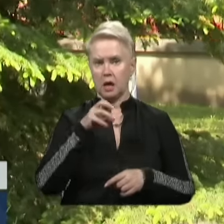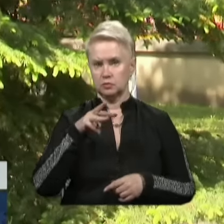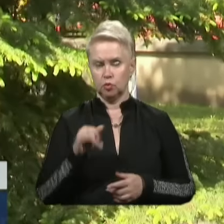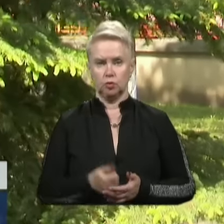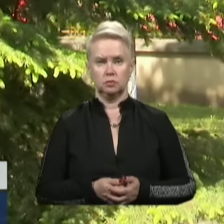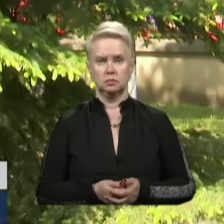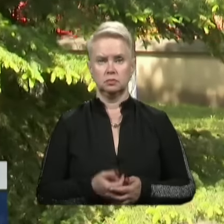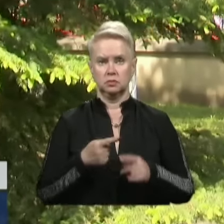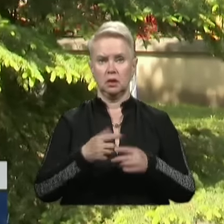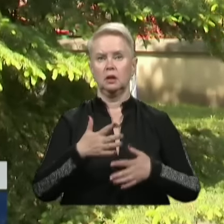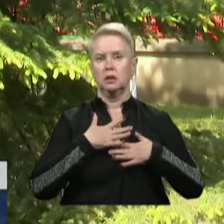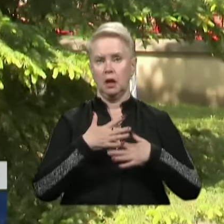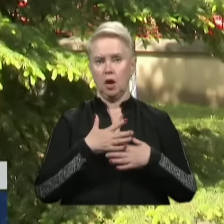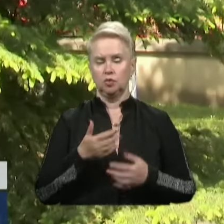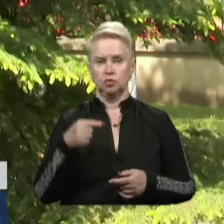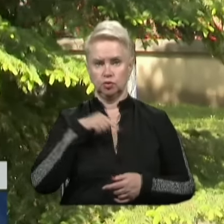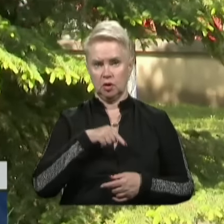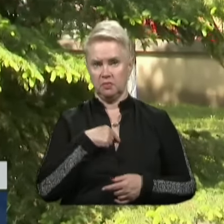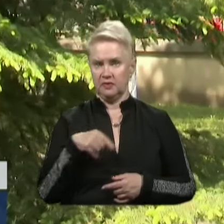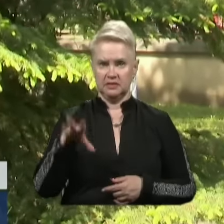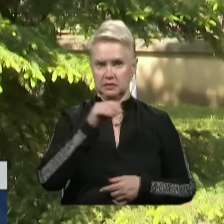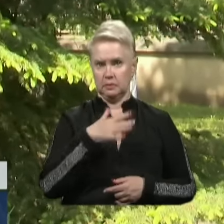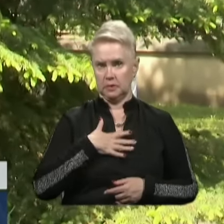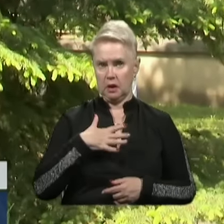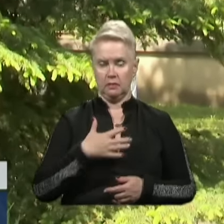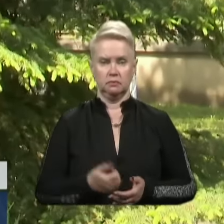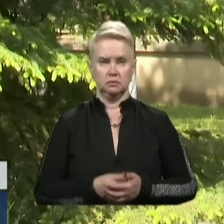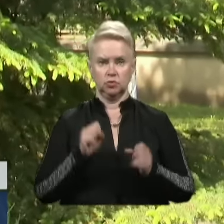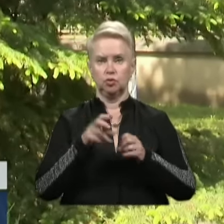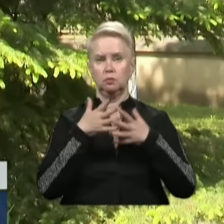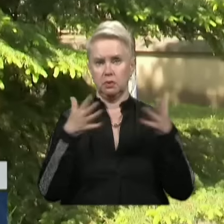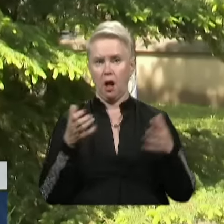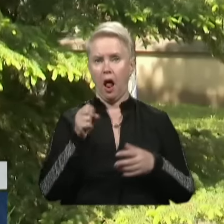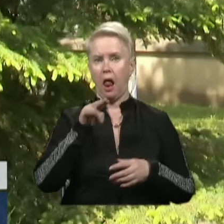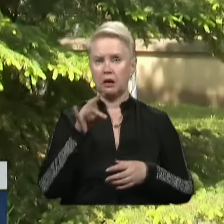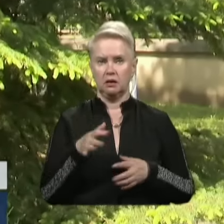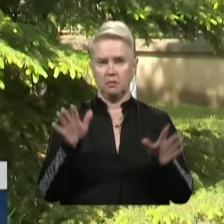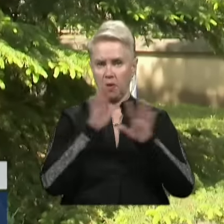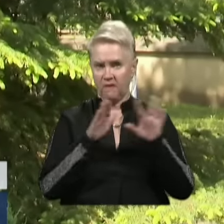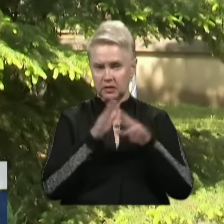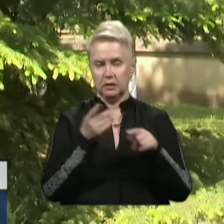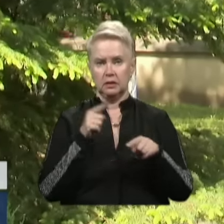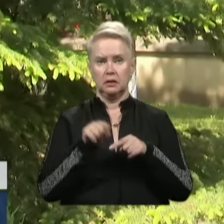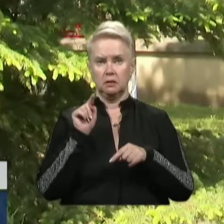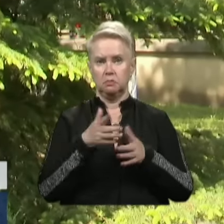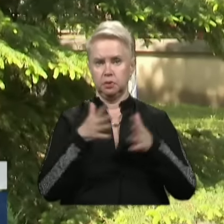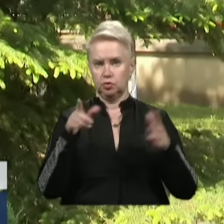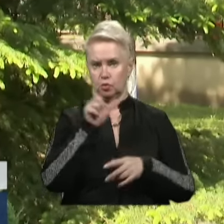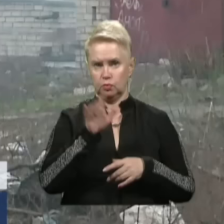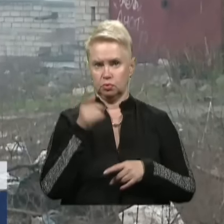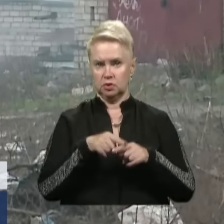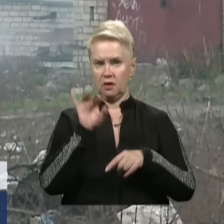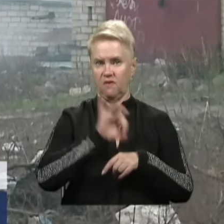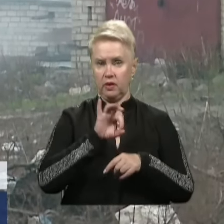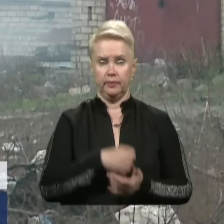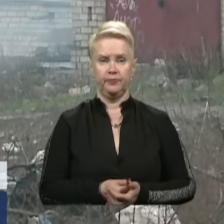що це дихальні шляхи. Тобто ми цим всім дихаємо. Чим більше алергенів у повітрі, тим більше людей буде цим